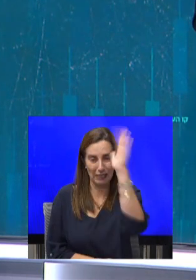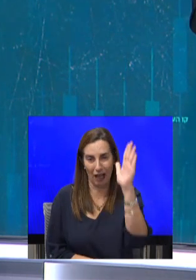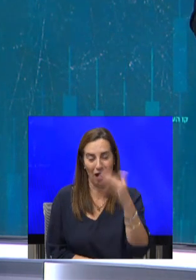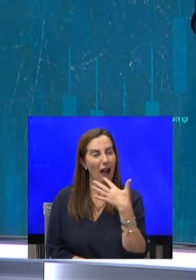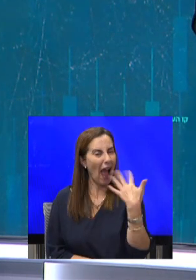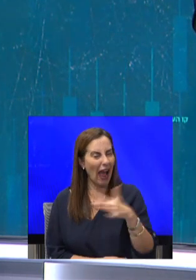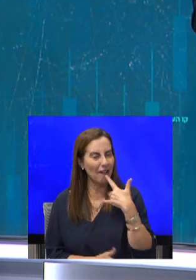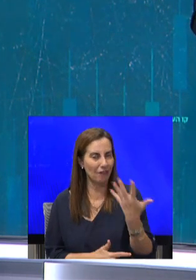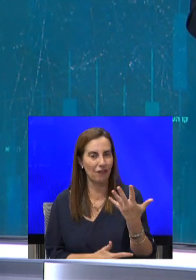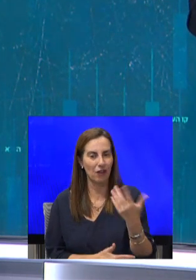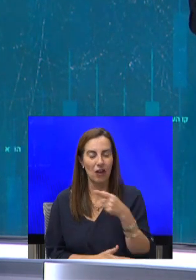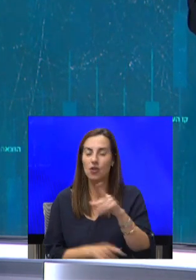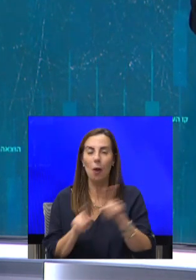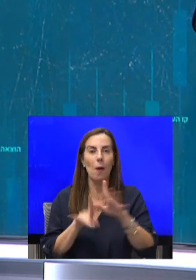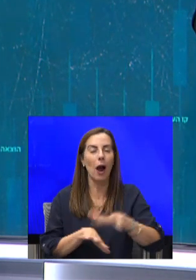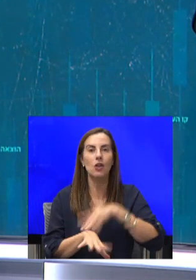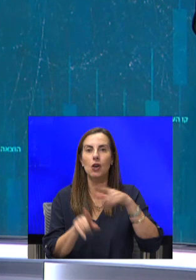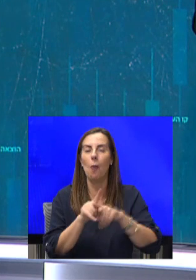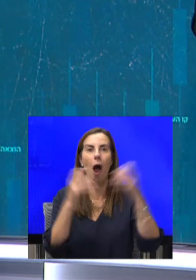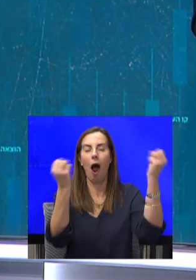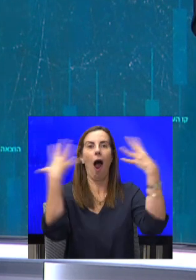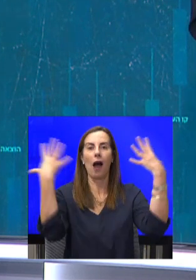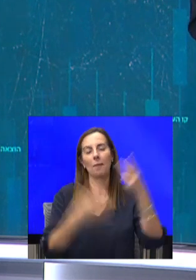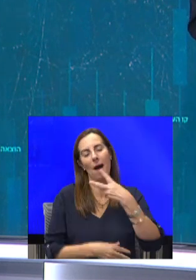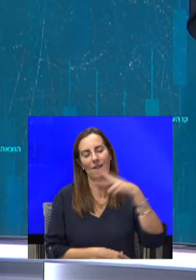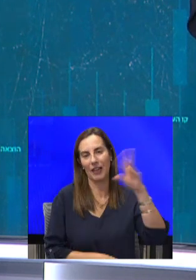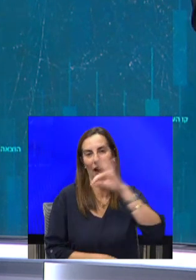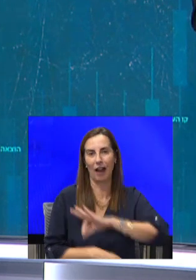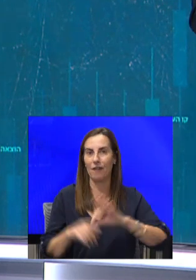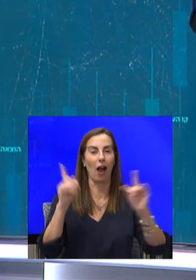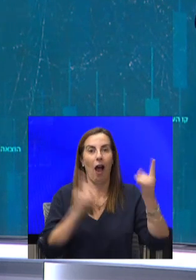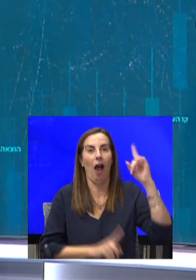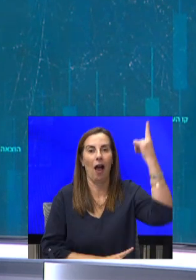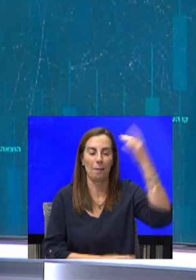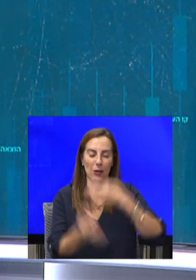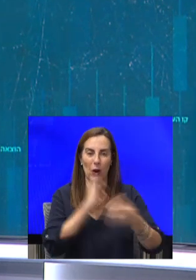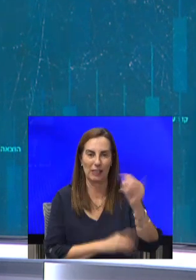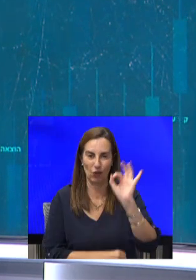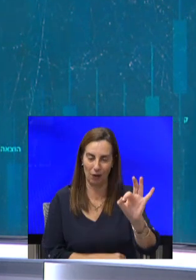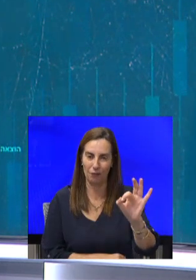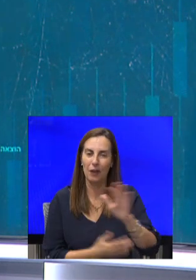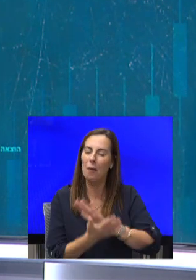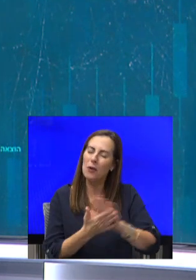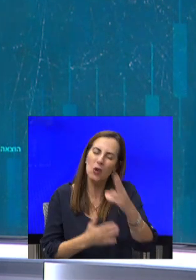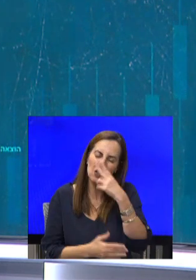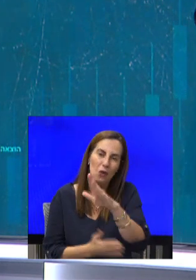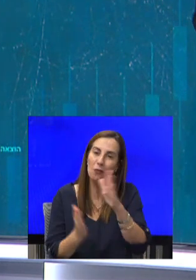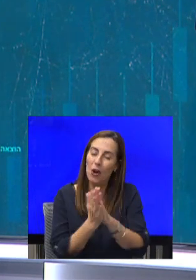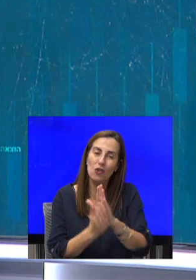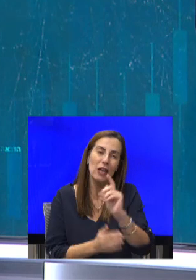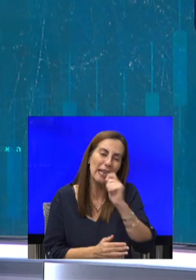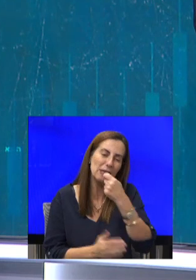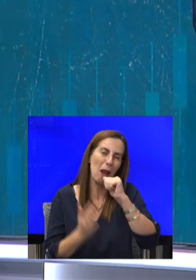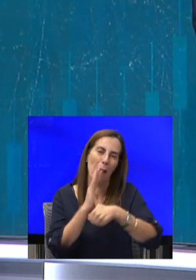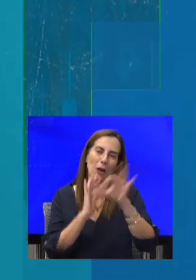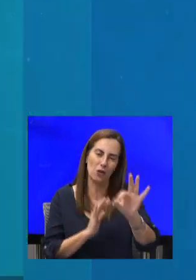קסם ככל שיהיה שמבטיח תשואות חלומיות בתמורה על הכסף. פשוט נסו לדמיין שהוא ביקש את הסיסמה לבנק ותתרחקו.